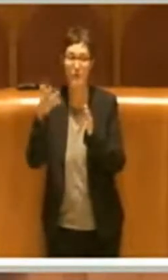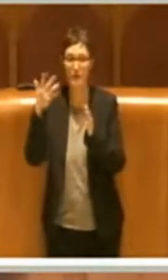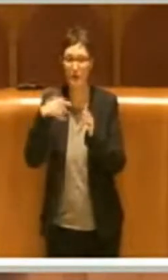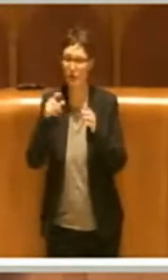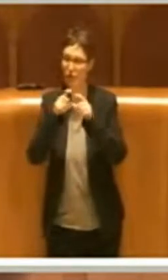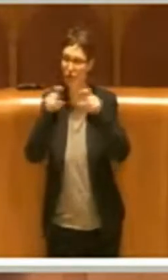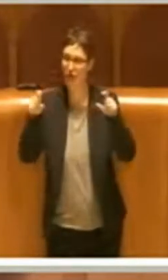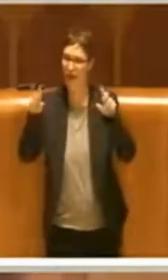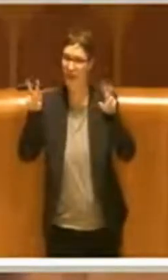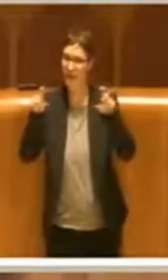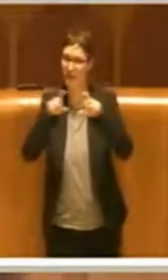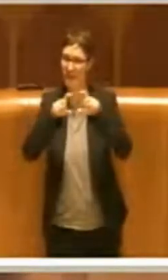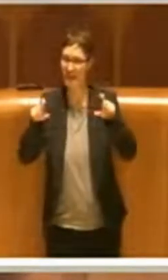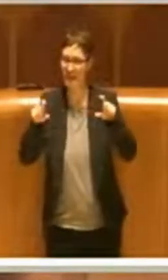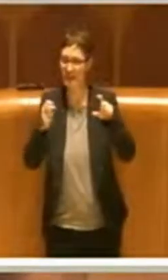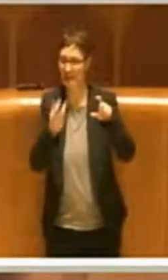titolo,